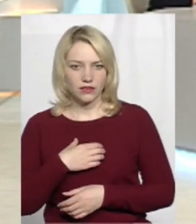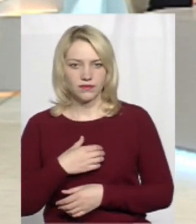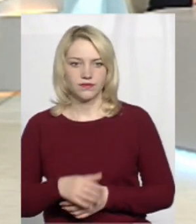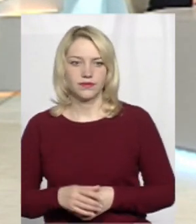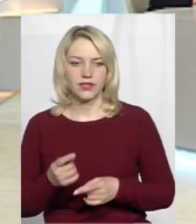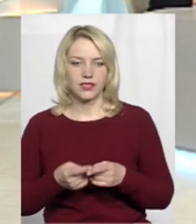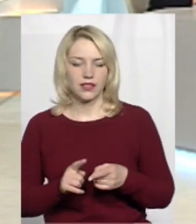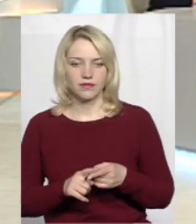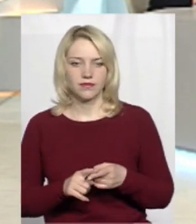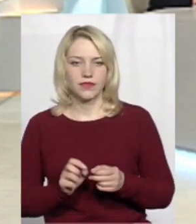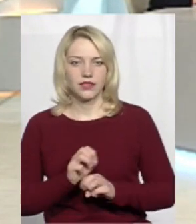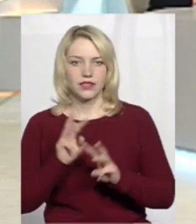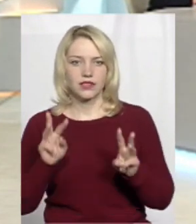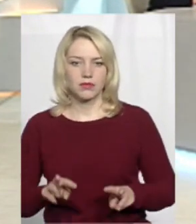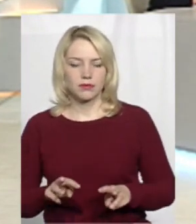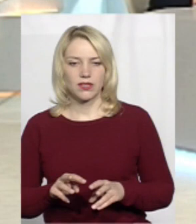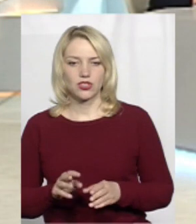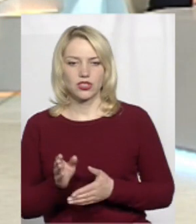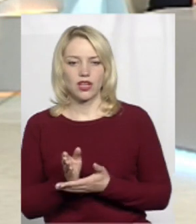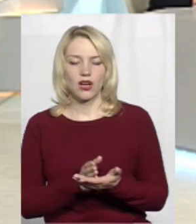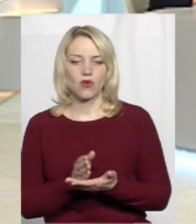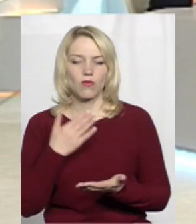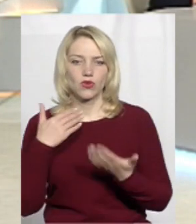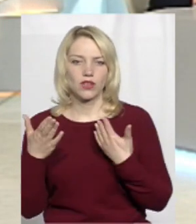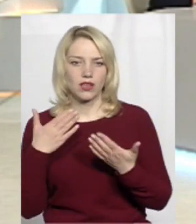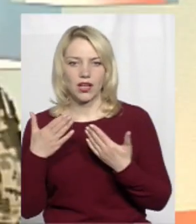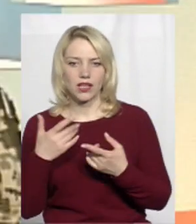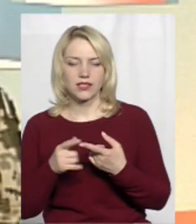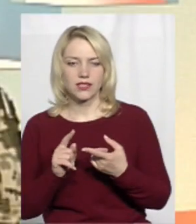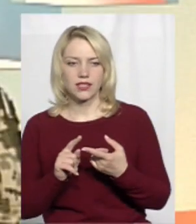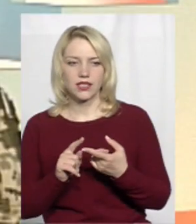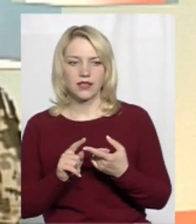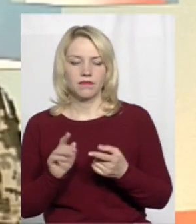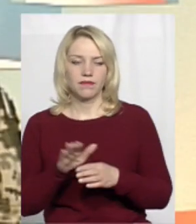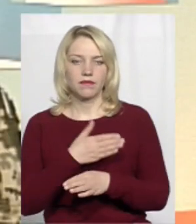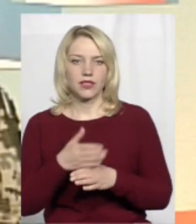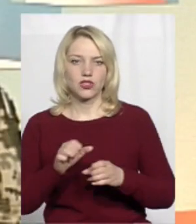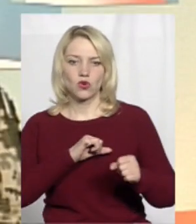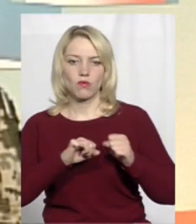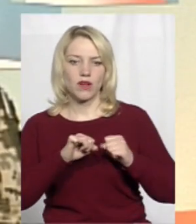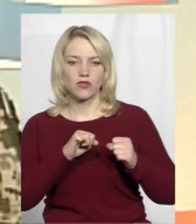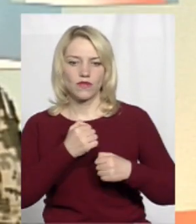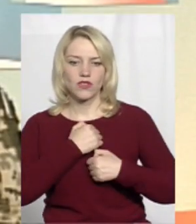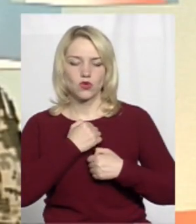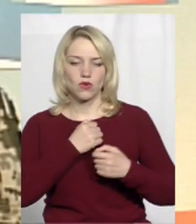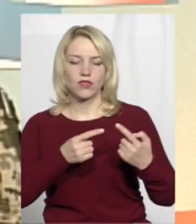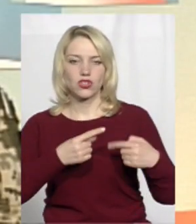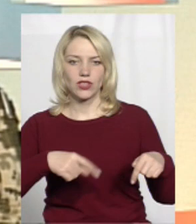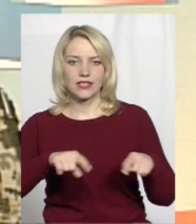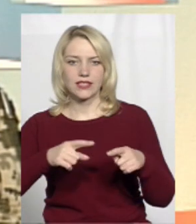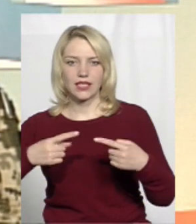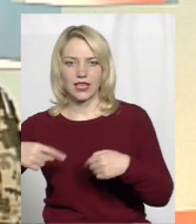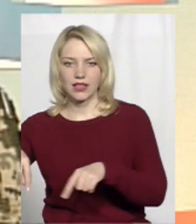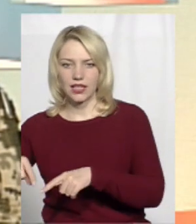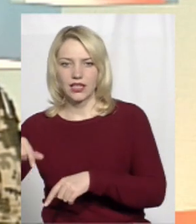це забезпечення комунікації. Є належній комунікації між командуванням військових частин і